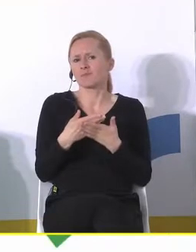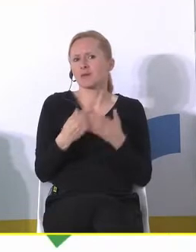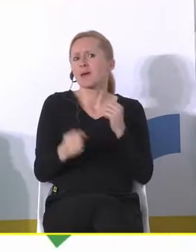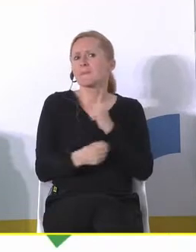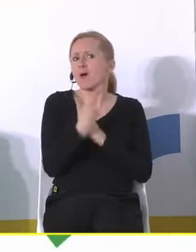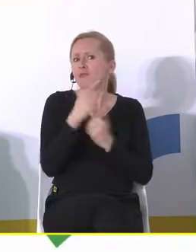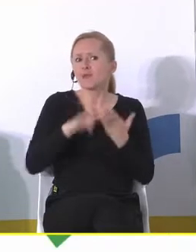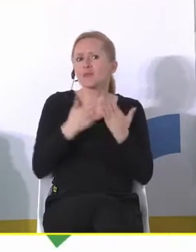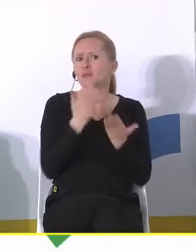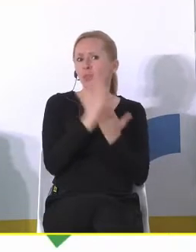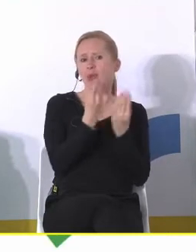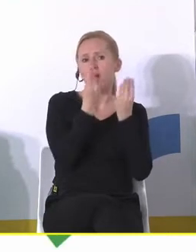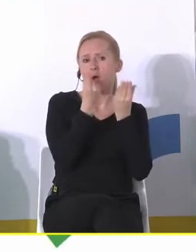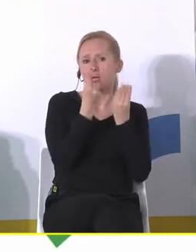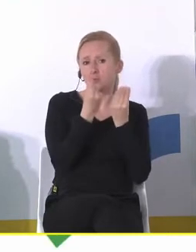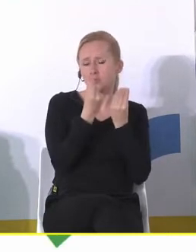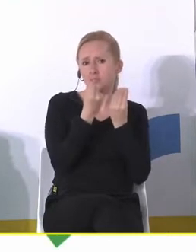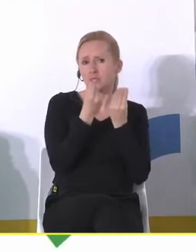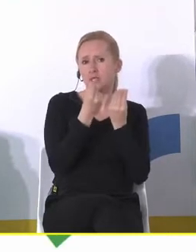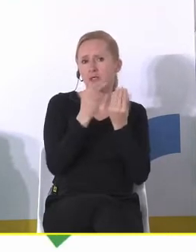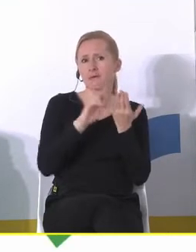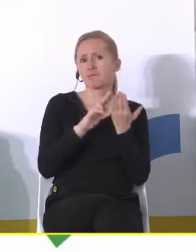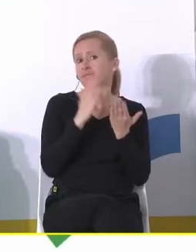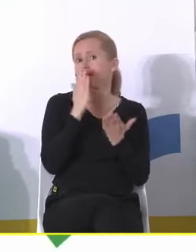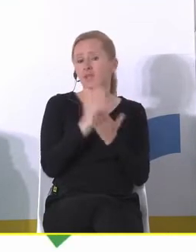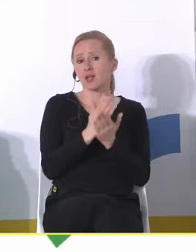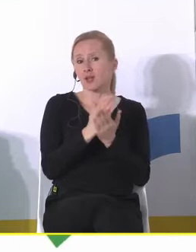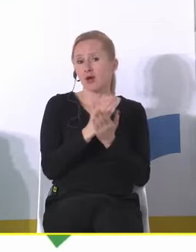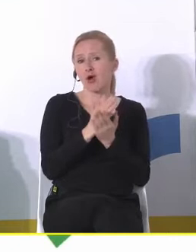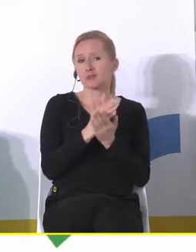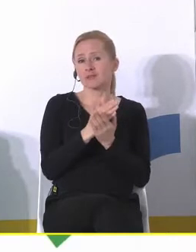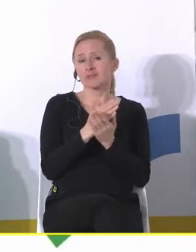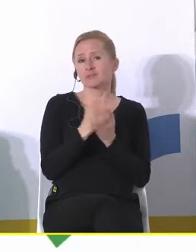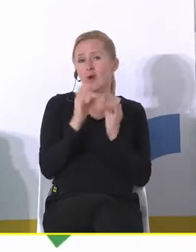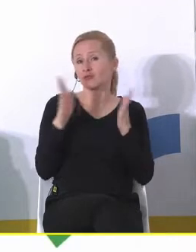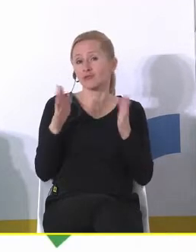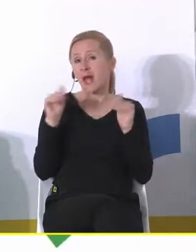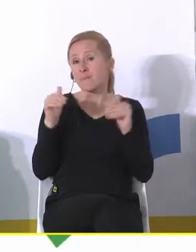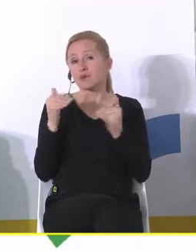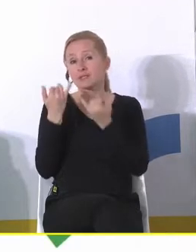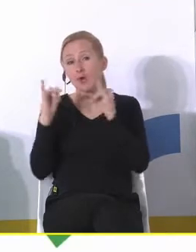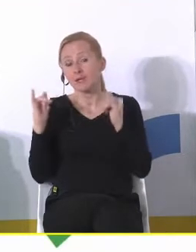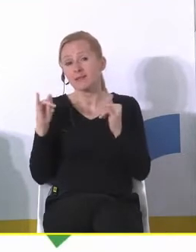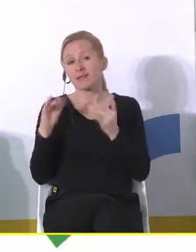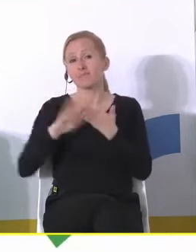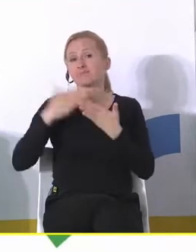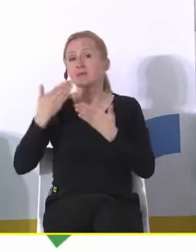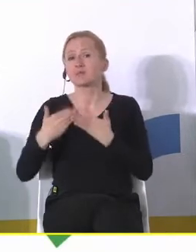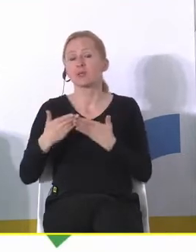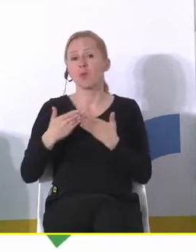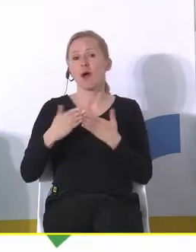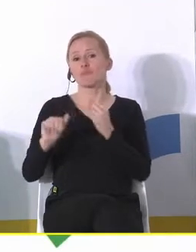ekonomicznych, takich stricte najbardziej oczywistych, czy może są jeszcze jakieś inne